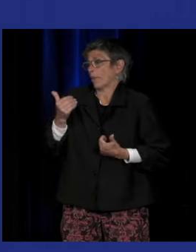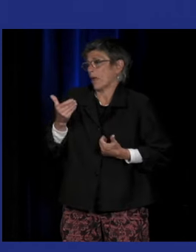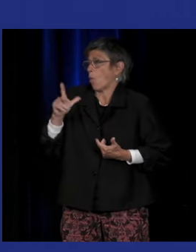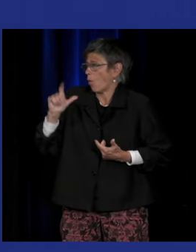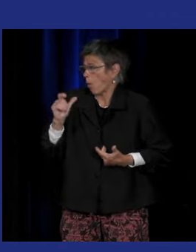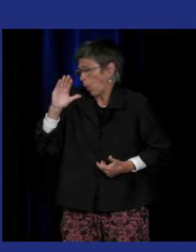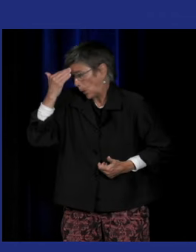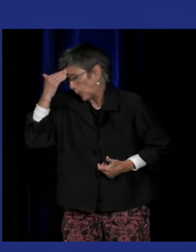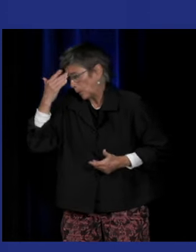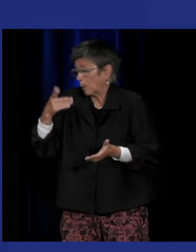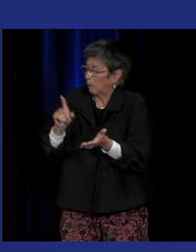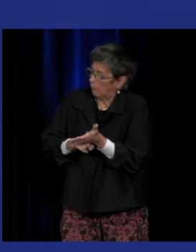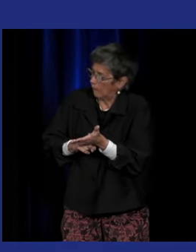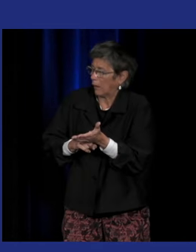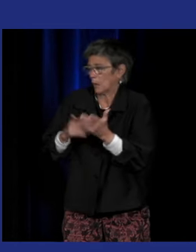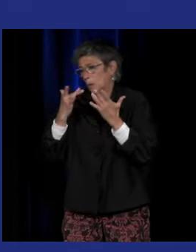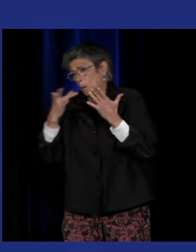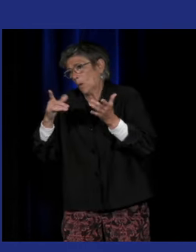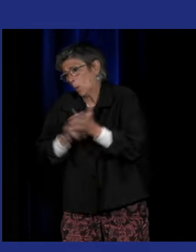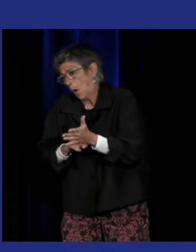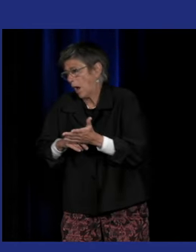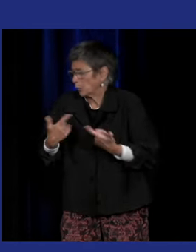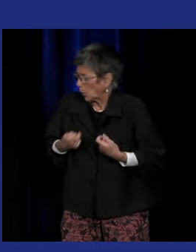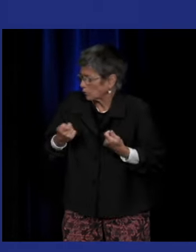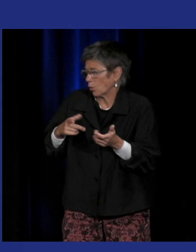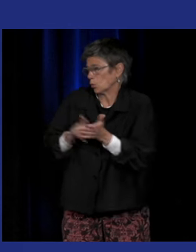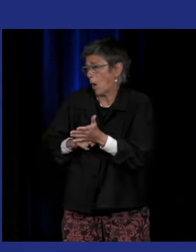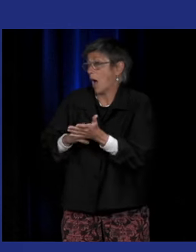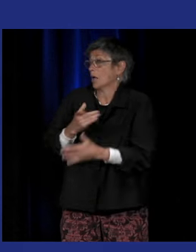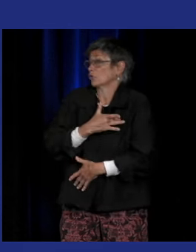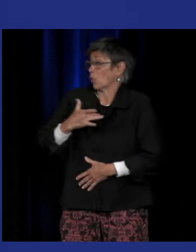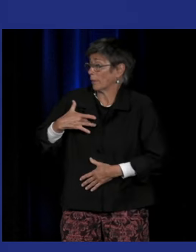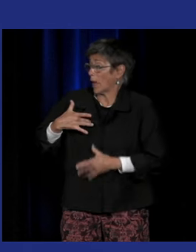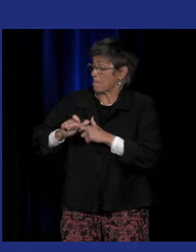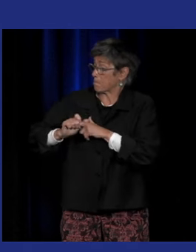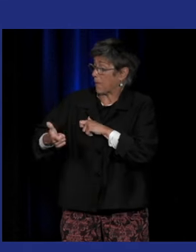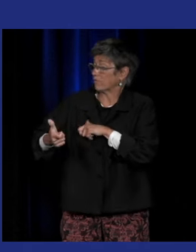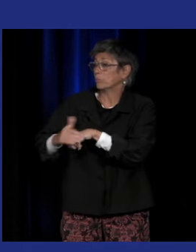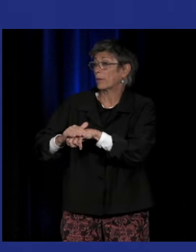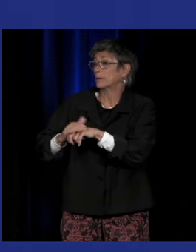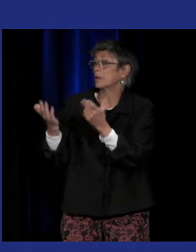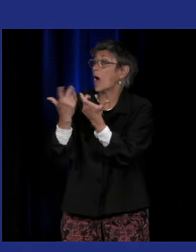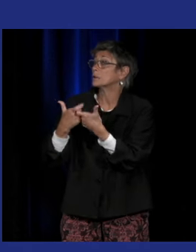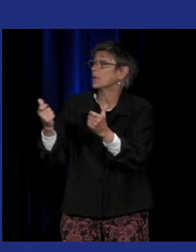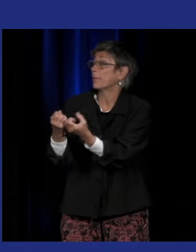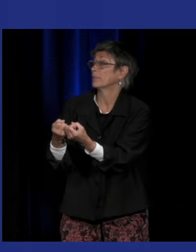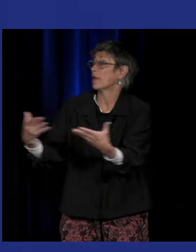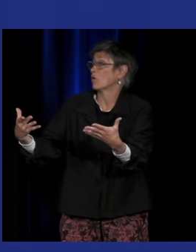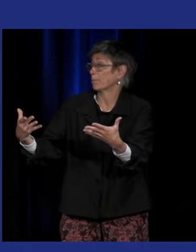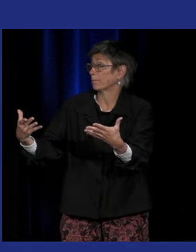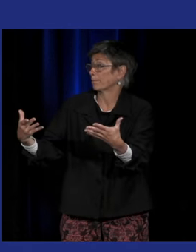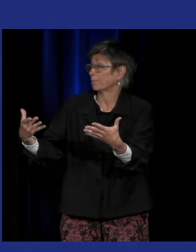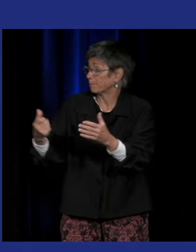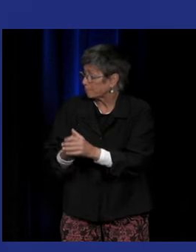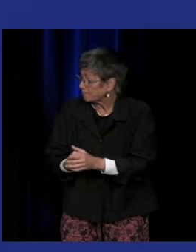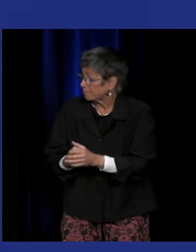culture droit à l'éducation droit à la santé etc et dès là une politique d'accessibilité qui se développe puisque c'est dans les cadres juridiques de